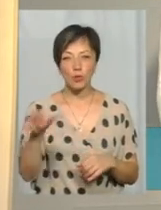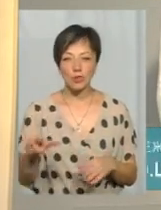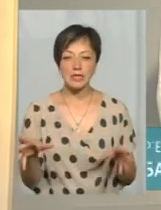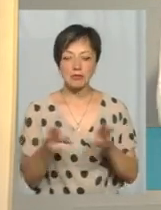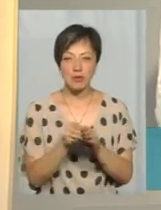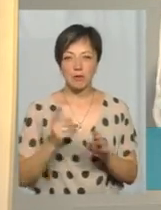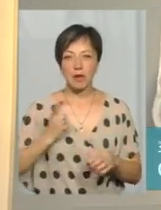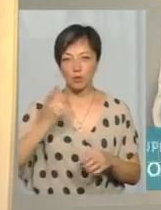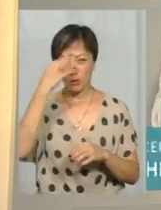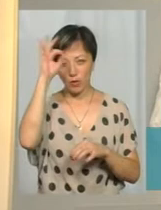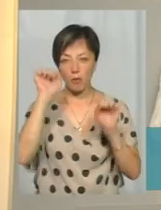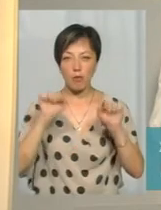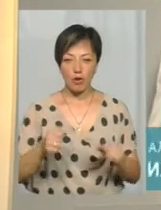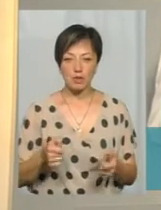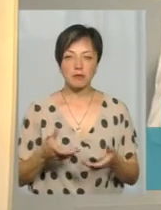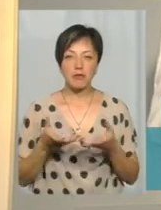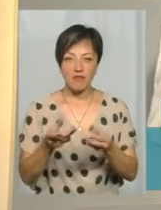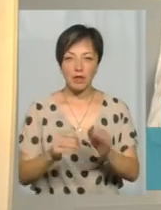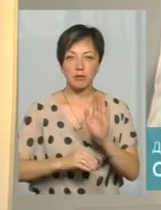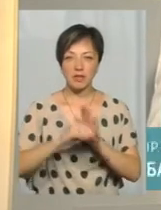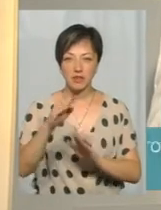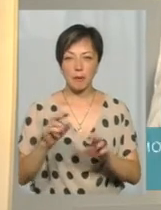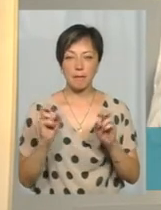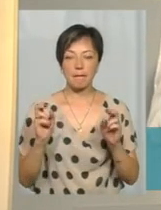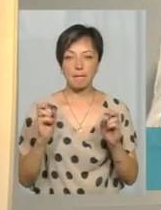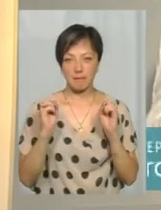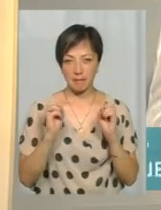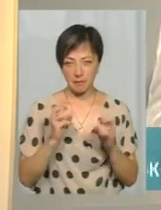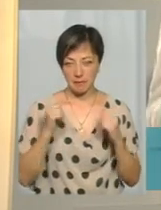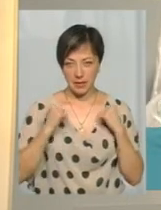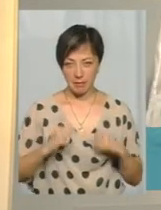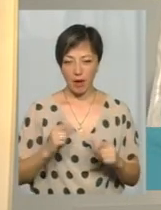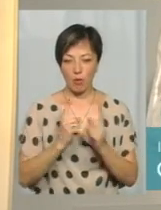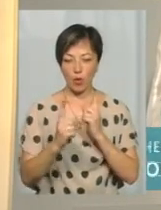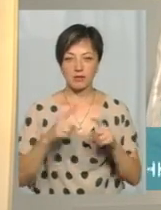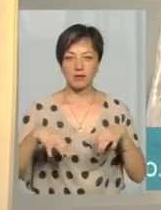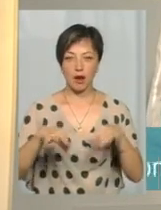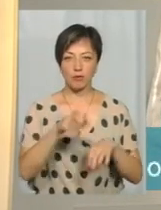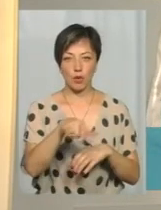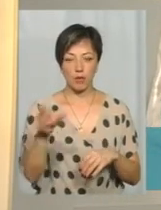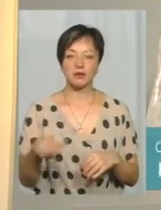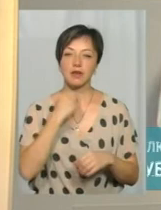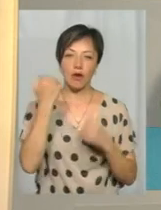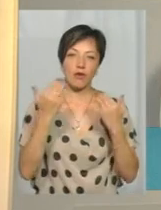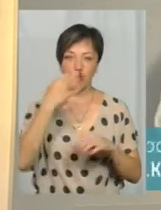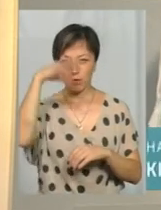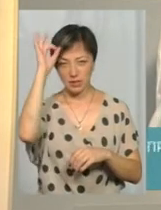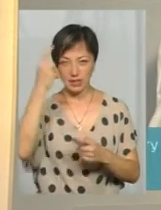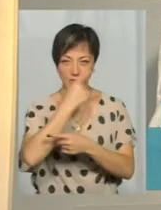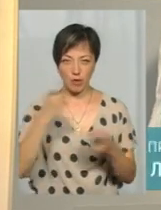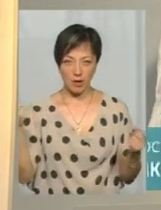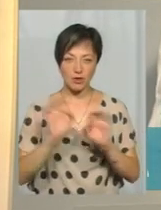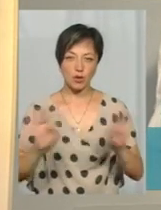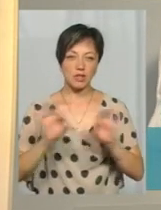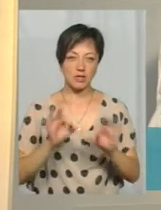спільно із патрульними може повпливати на підвищення безпеки проїзду у громадському транспорті. Дякую вам, панове поліцейське, за інформацію